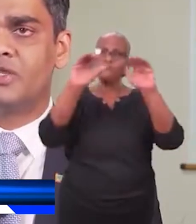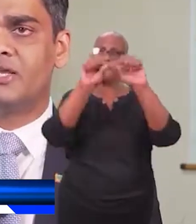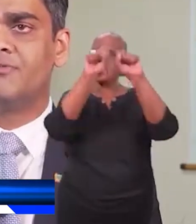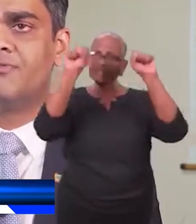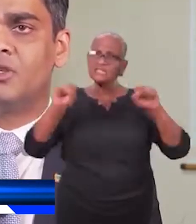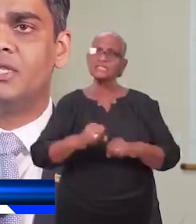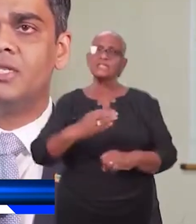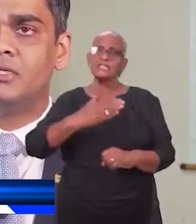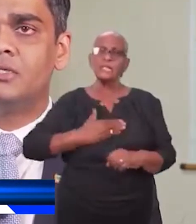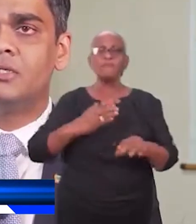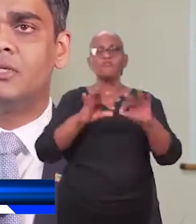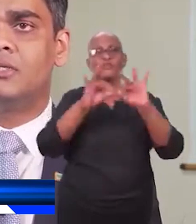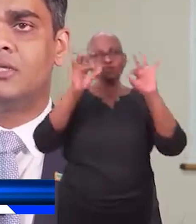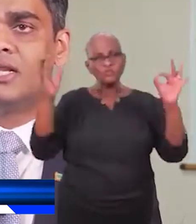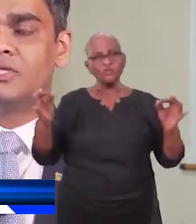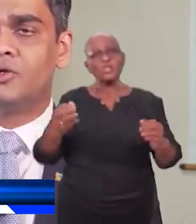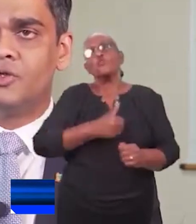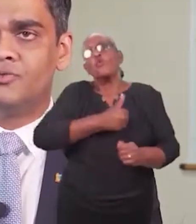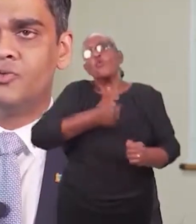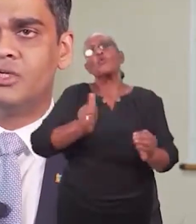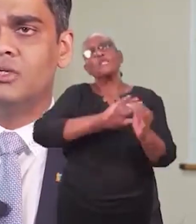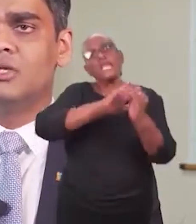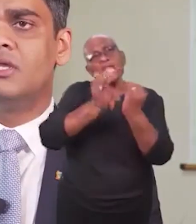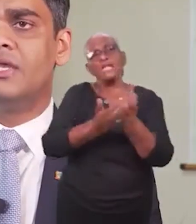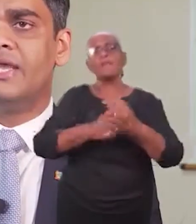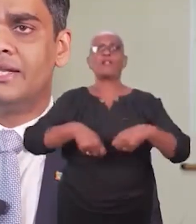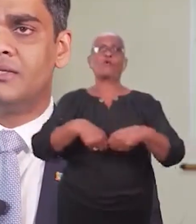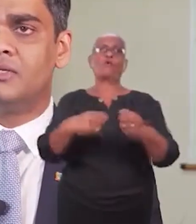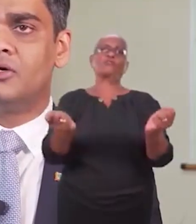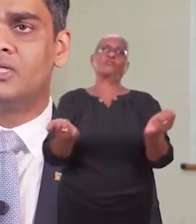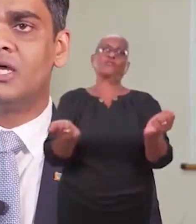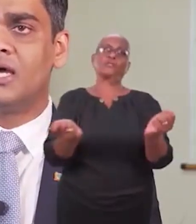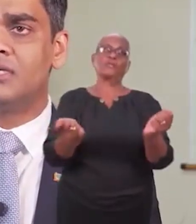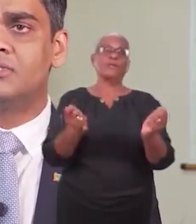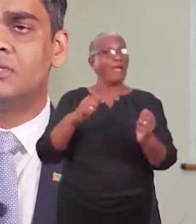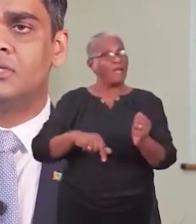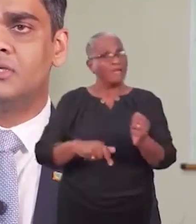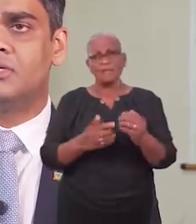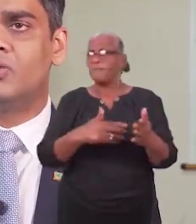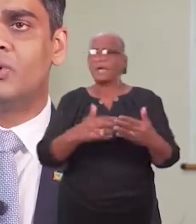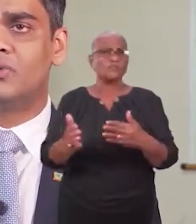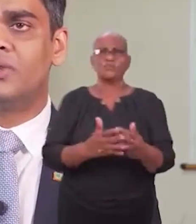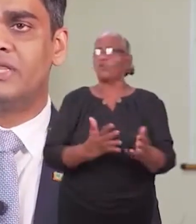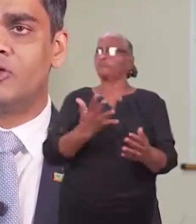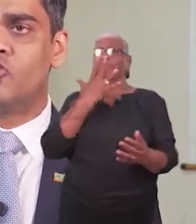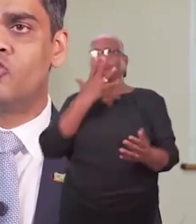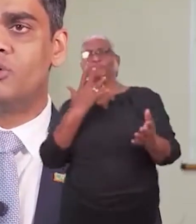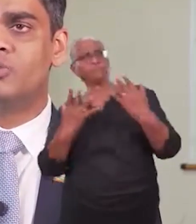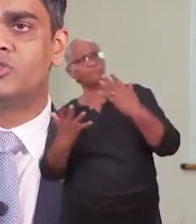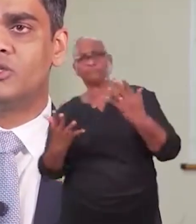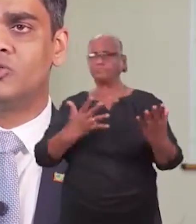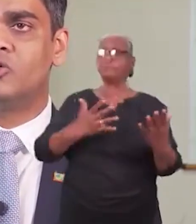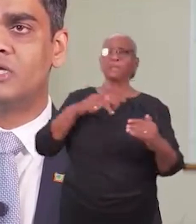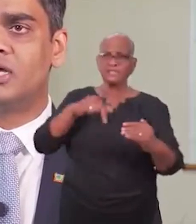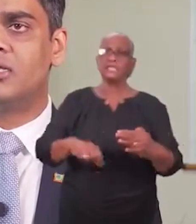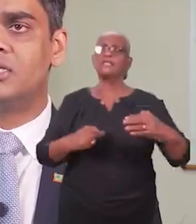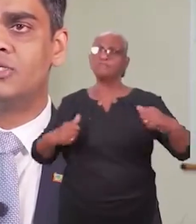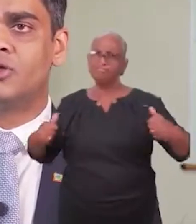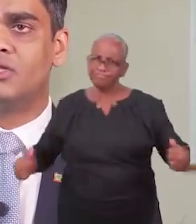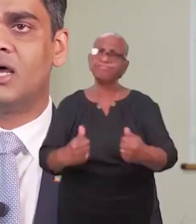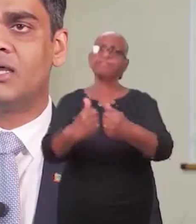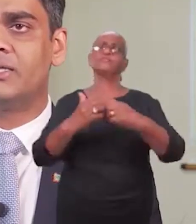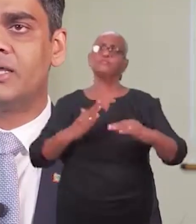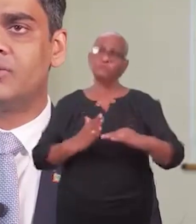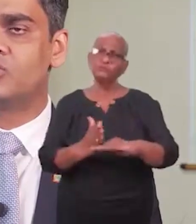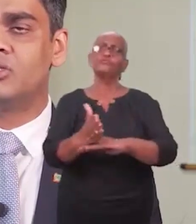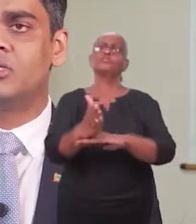IS4H project volledig te laten uitvoeren. En ongeacht wat wij tegenkomen, we zullen doorgaan